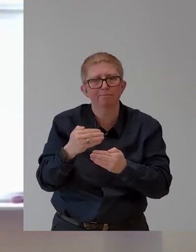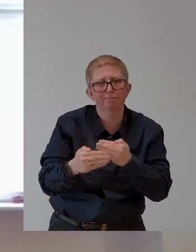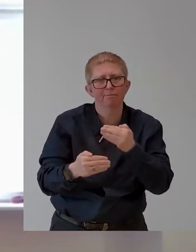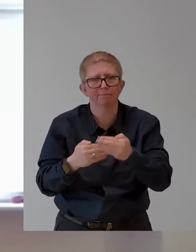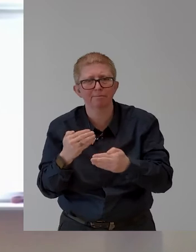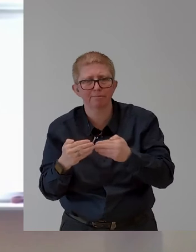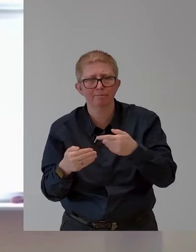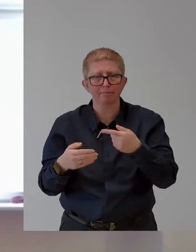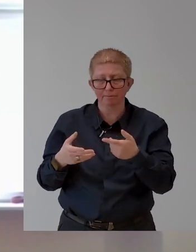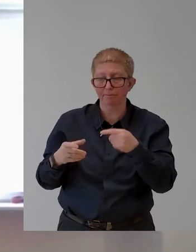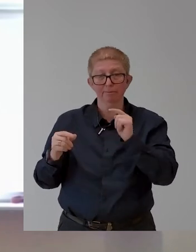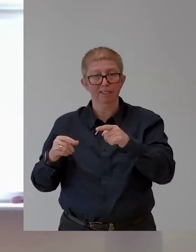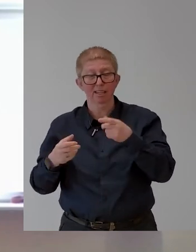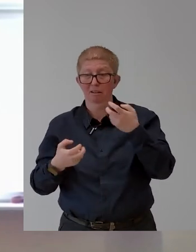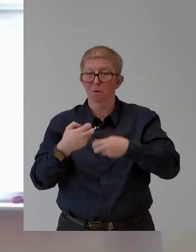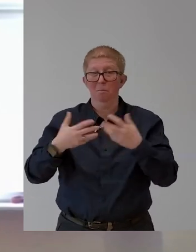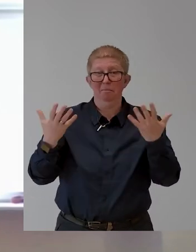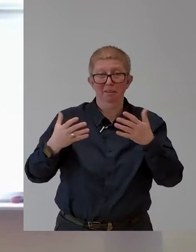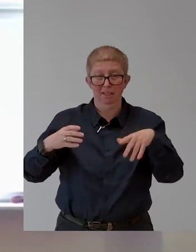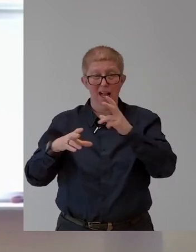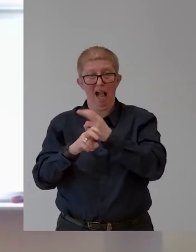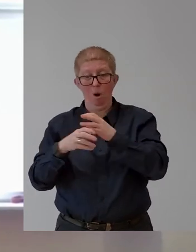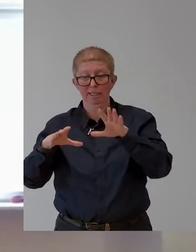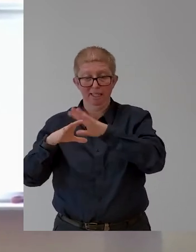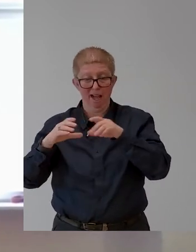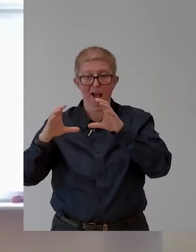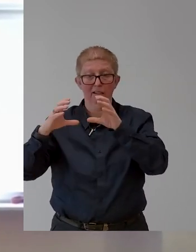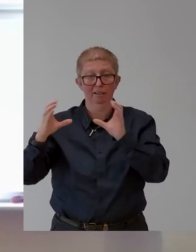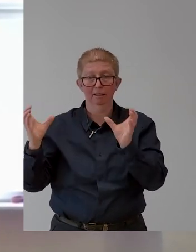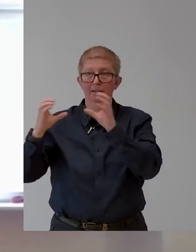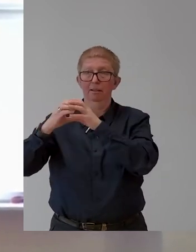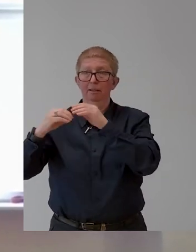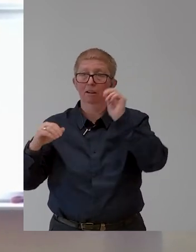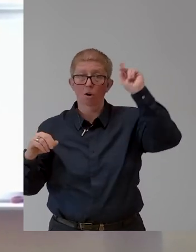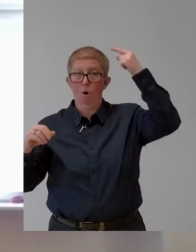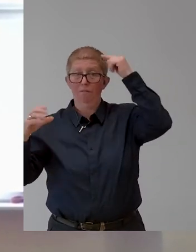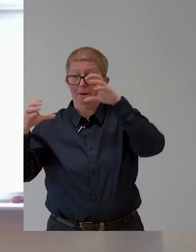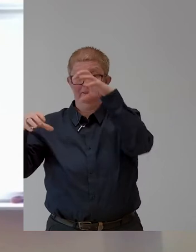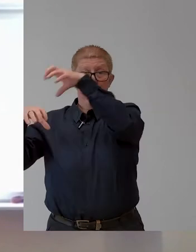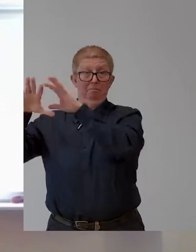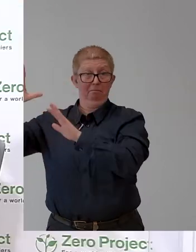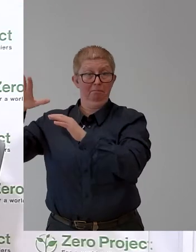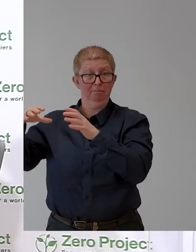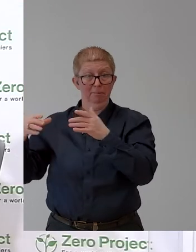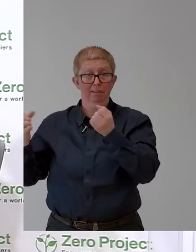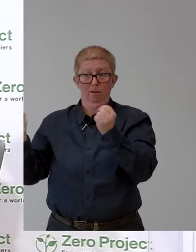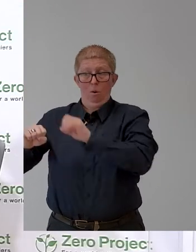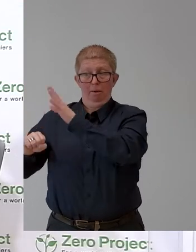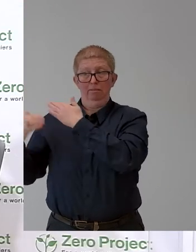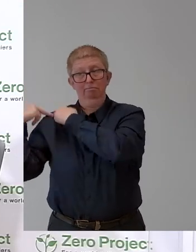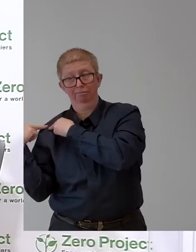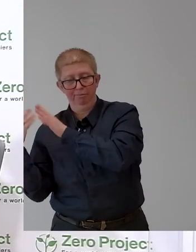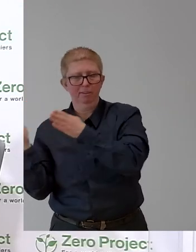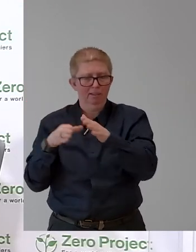Motivationslagen gibt. Ein großes Thema ist... Sehr schönes Schlusswort, Frau Steger. Verzeihen Sie, dass ich Ihnen ins Wort fallen